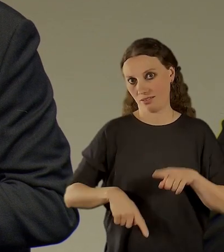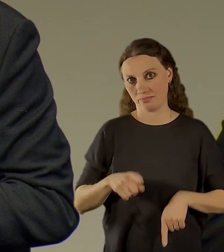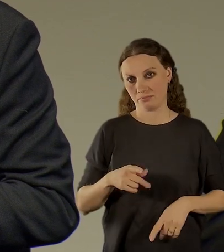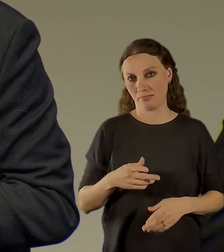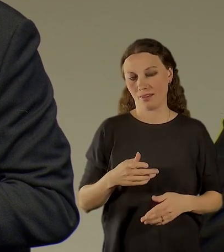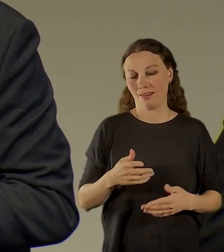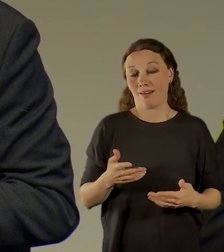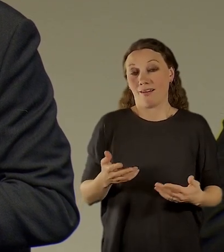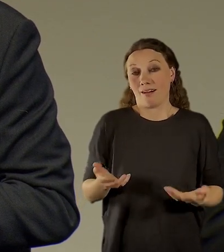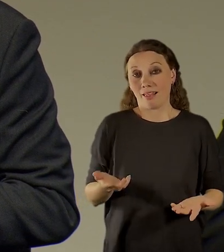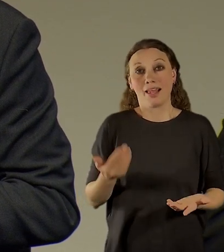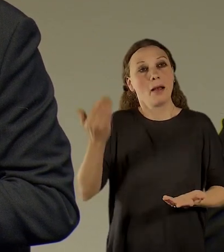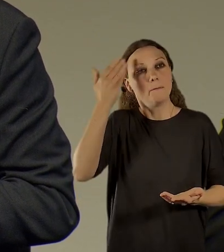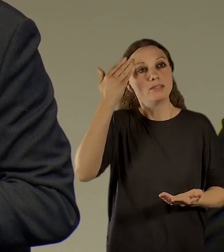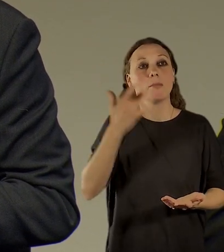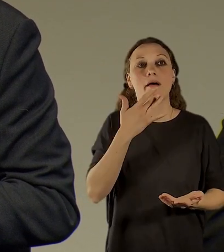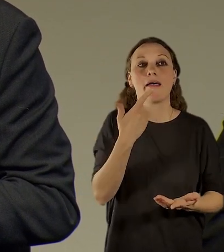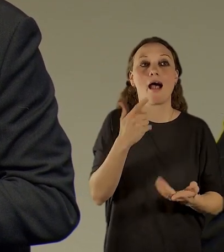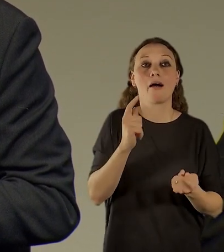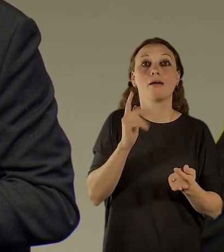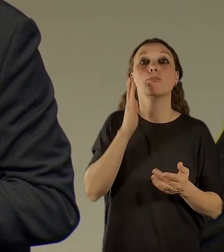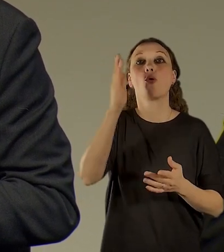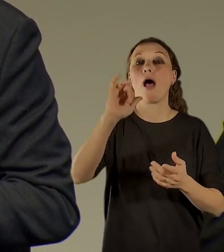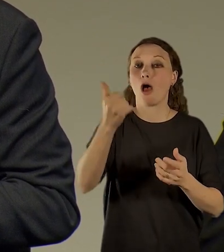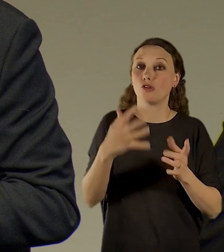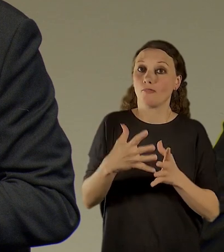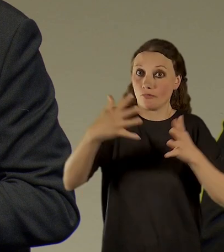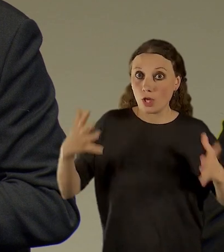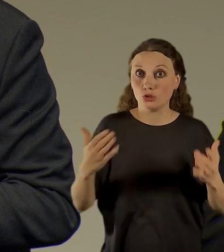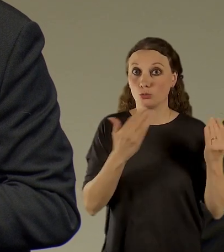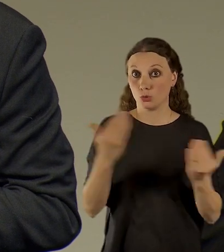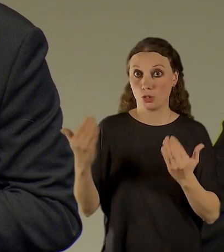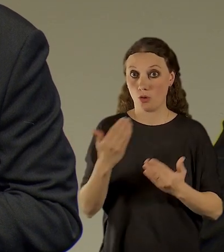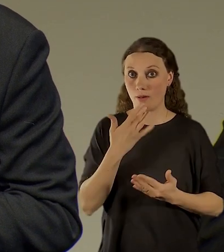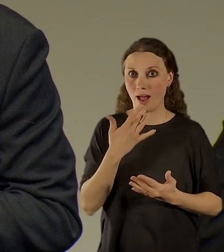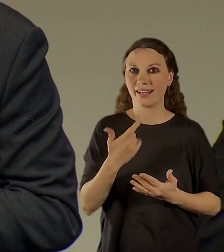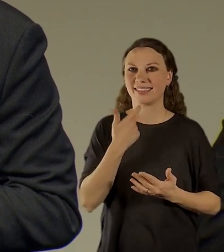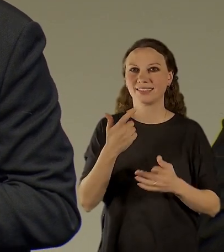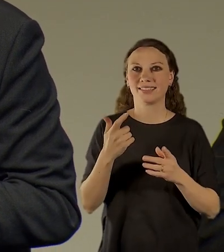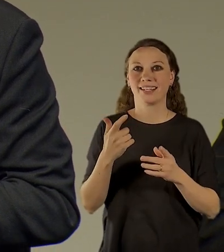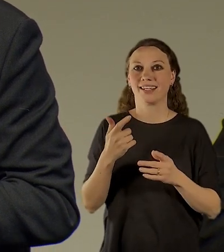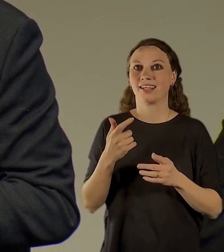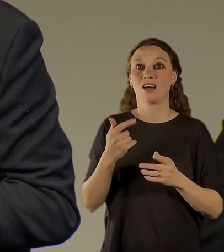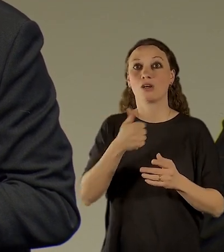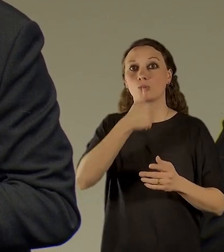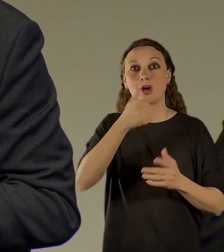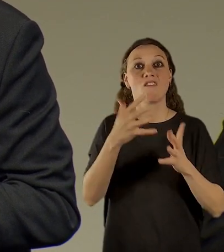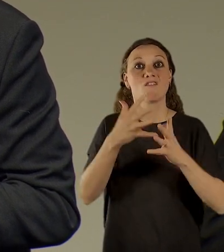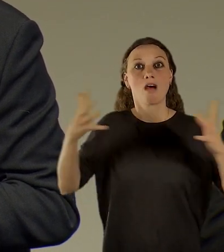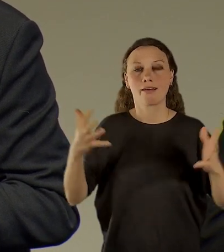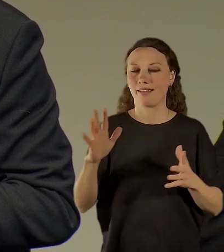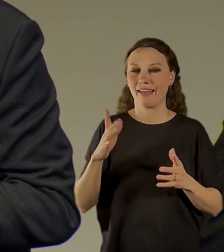jako cestu ven z toho je skutečně vytvořit takových ohněsek více. To bylo taky něco, co